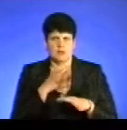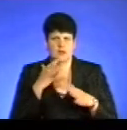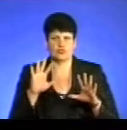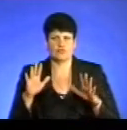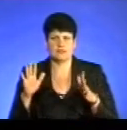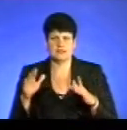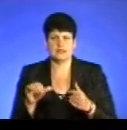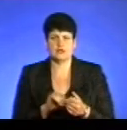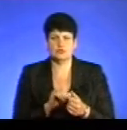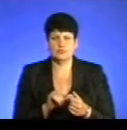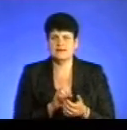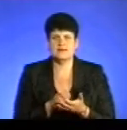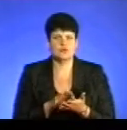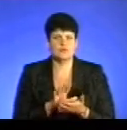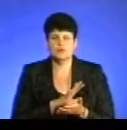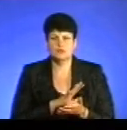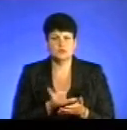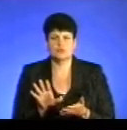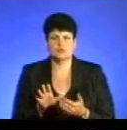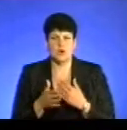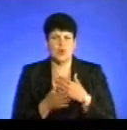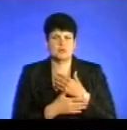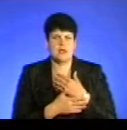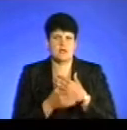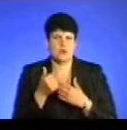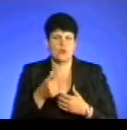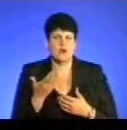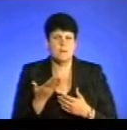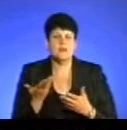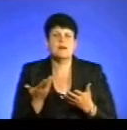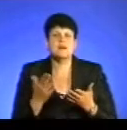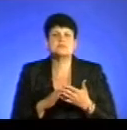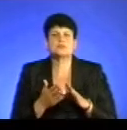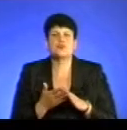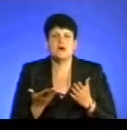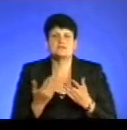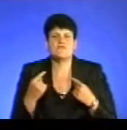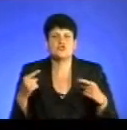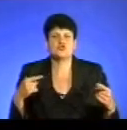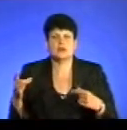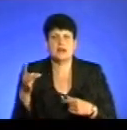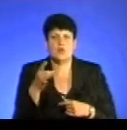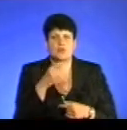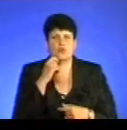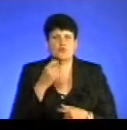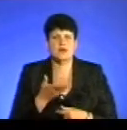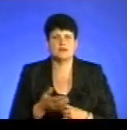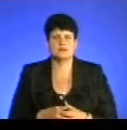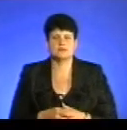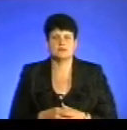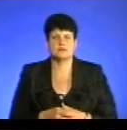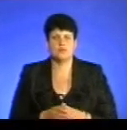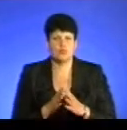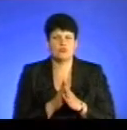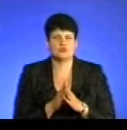наркоманії, не реєструвалося, як останніми роками. Яка ситуація іншими регіонами України? І